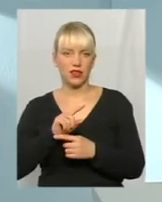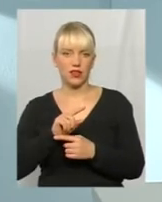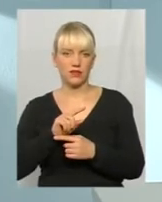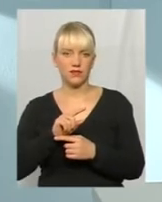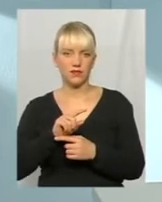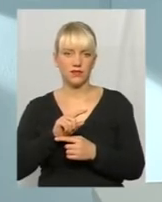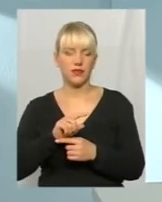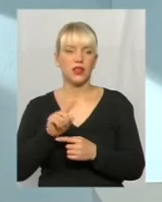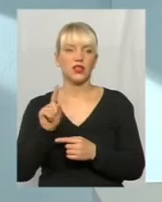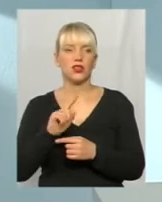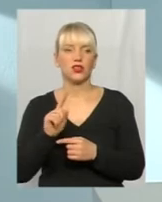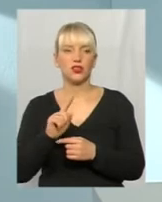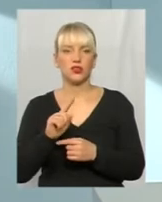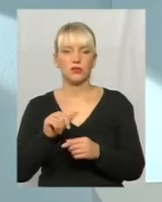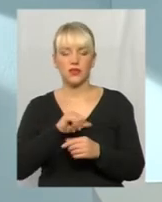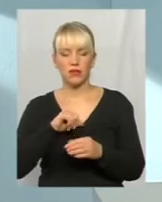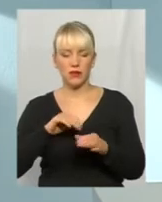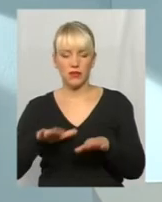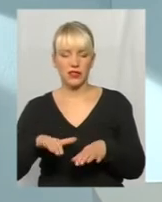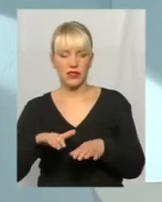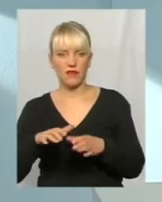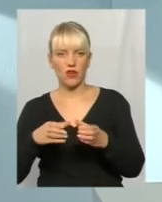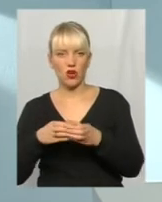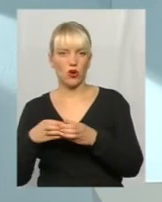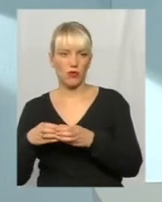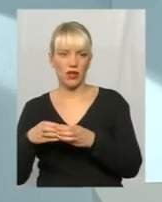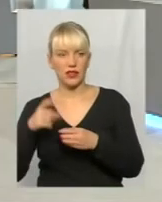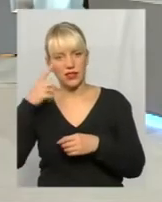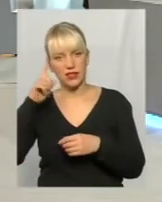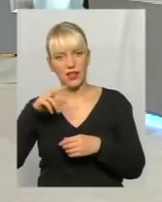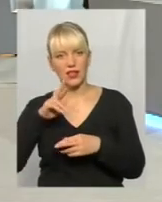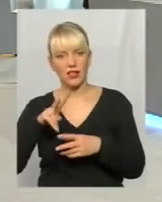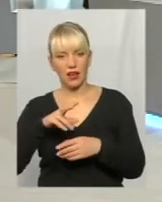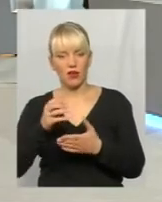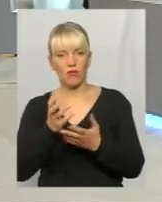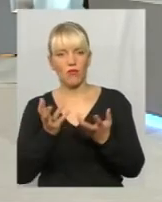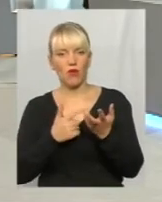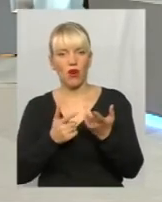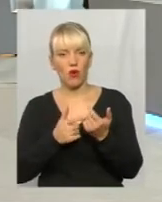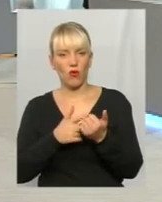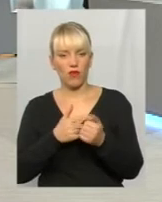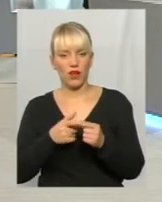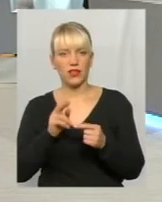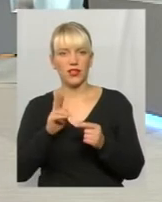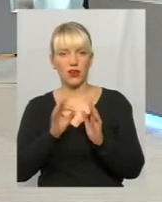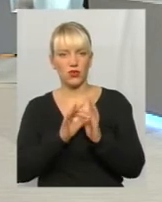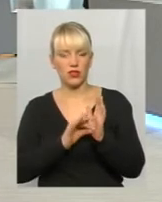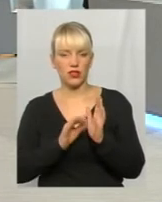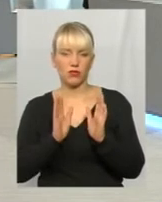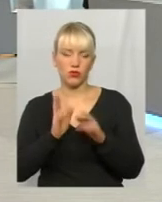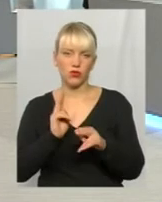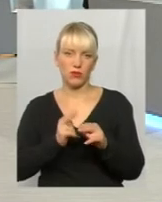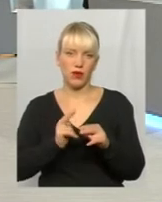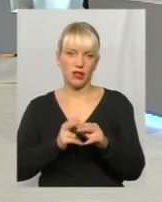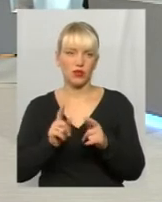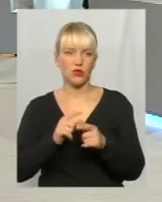самі місцеві громади знали, як порахувати, як оцінити, буде бар'єром чи не буде,